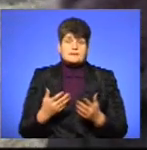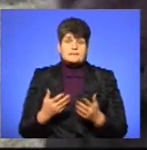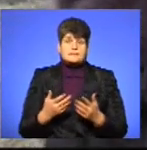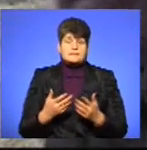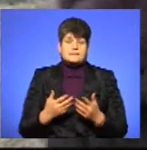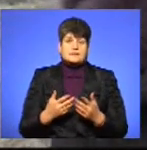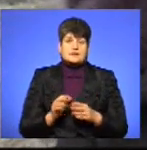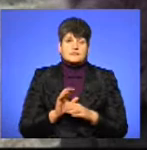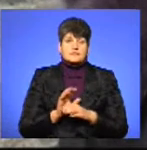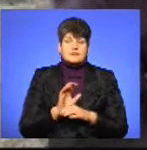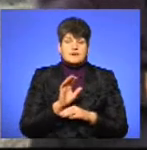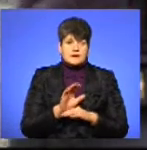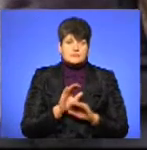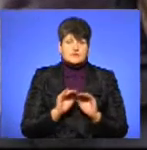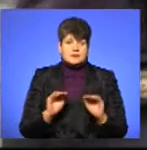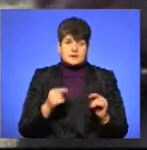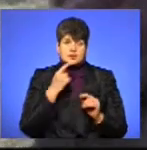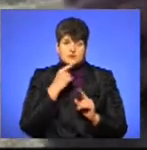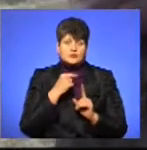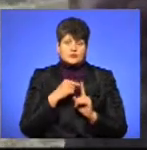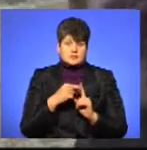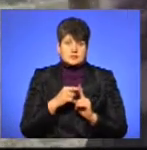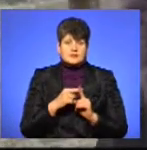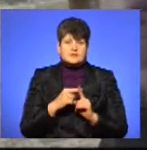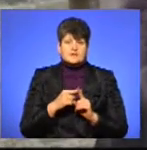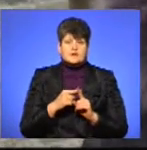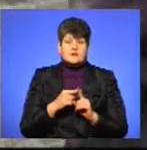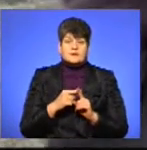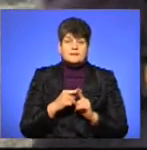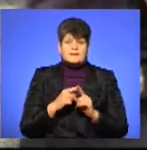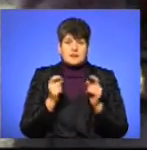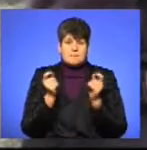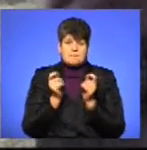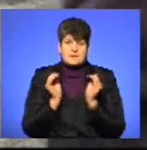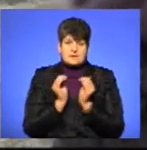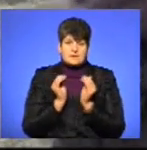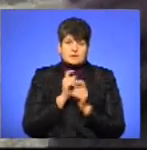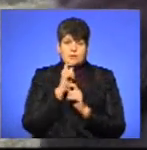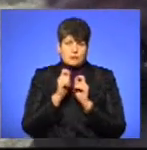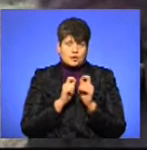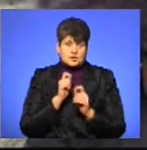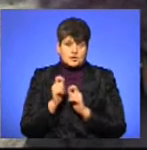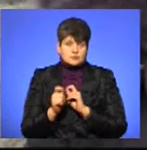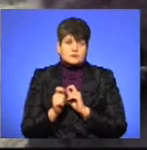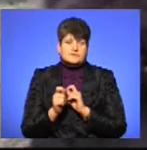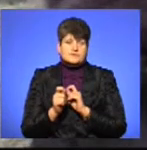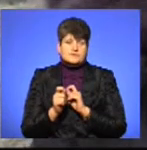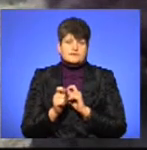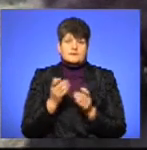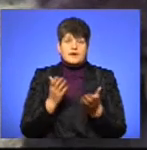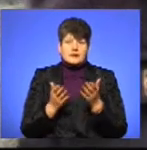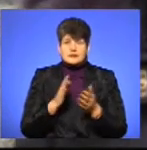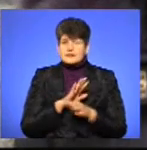посилають дітей з Червоного Христа, знаєте, з такими невеличкими подарунками. Але